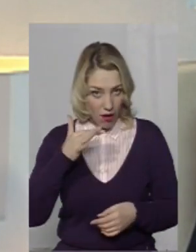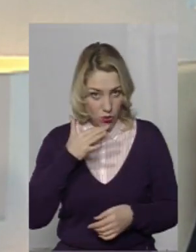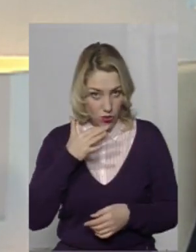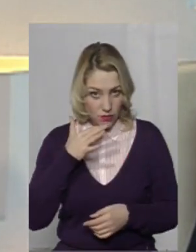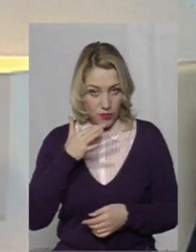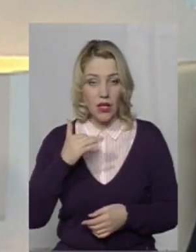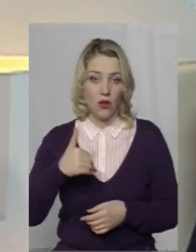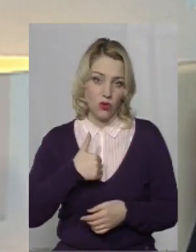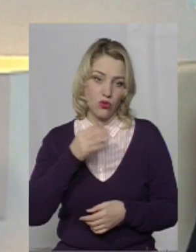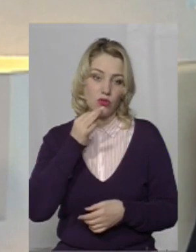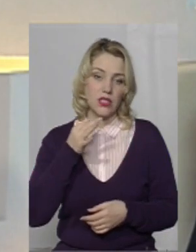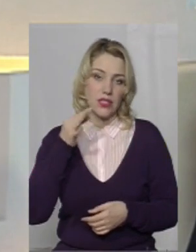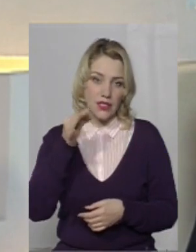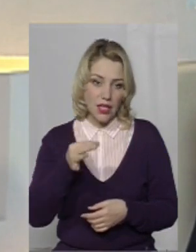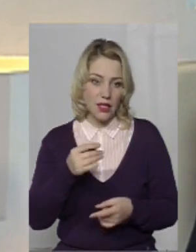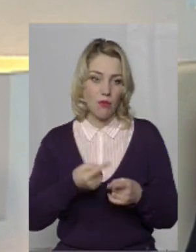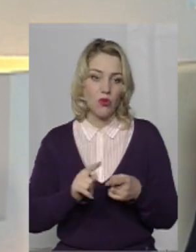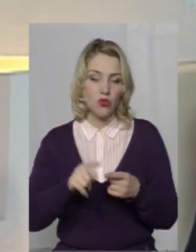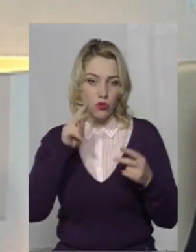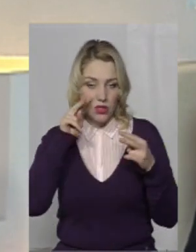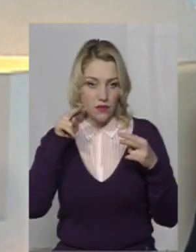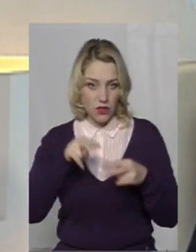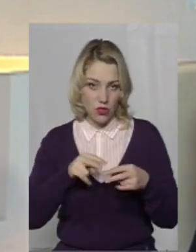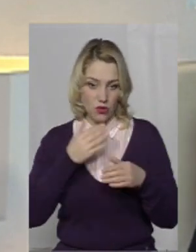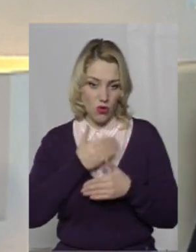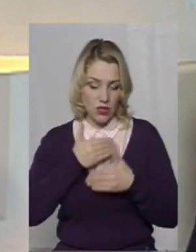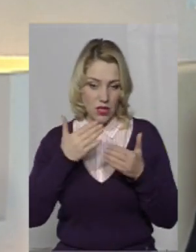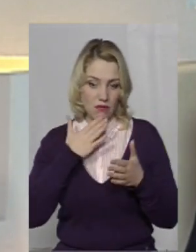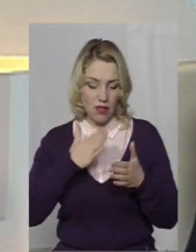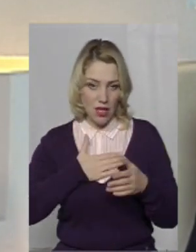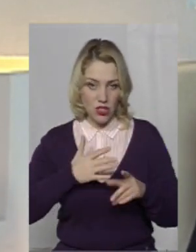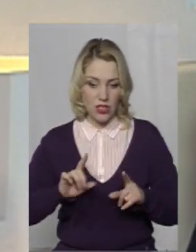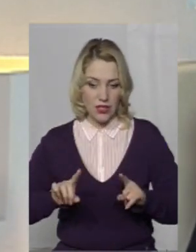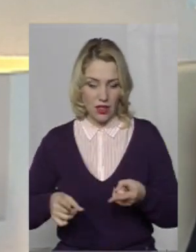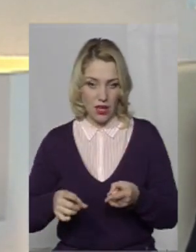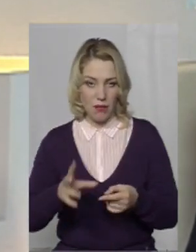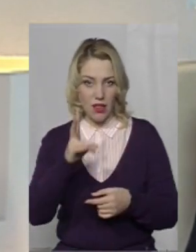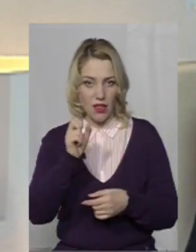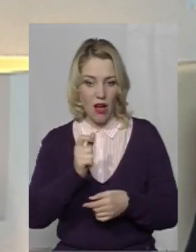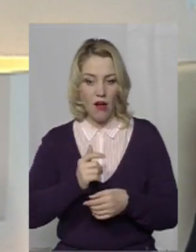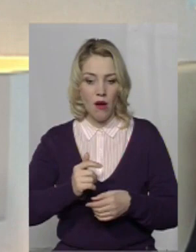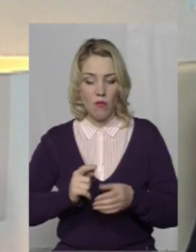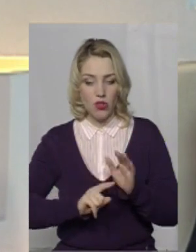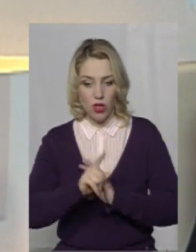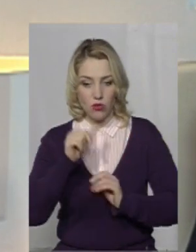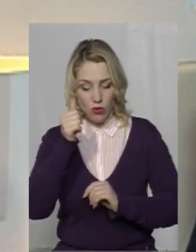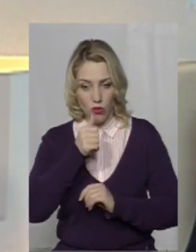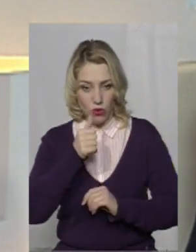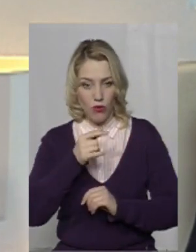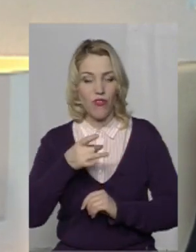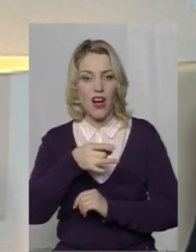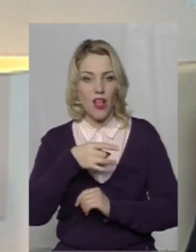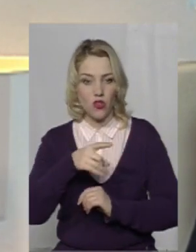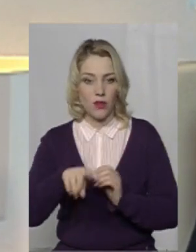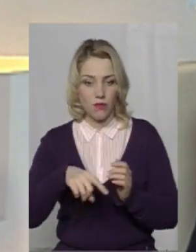хочу сказати, про що свідчить і останнє наше затримання на початку року в одному із районів Хмельницької